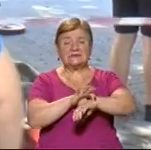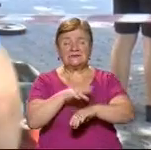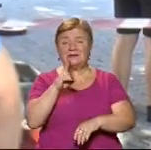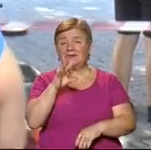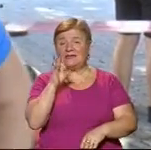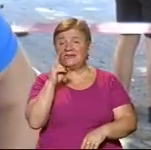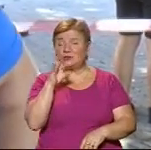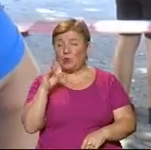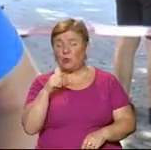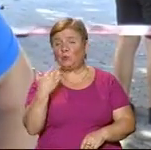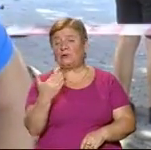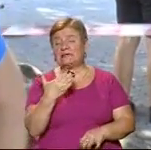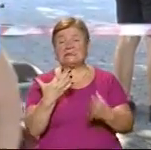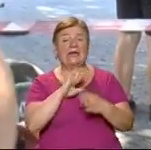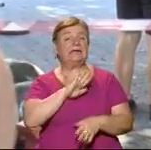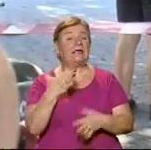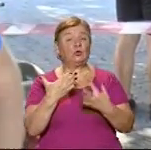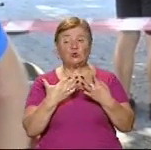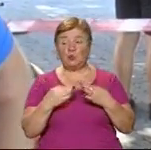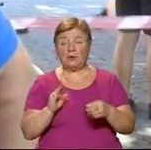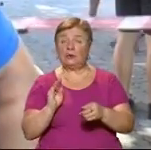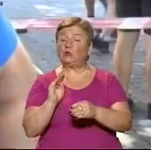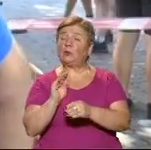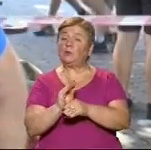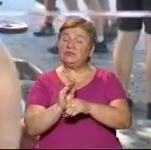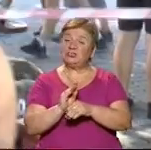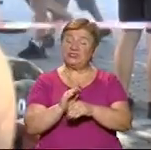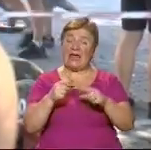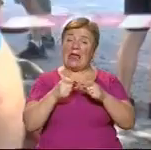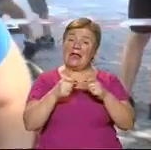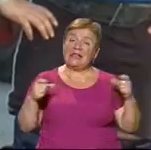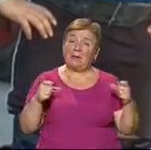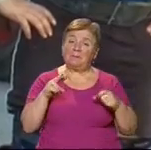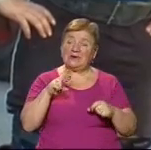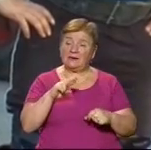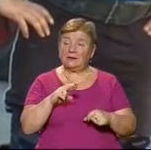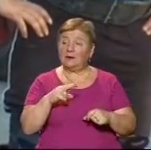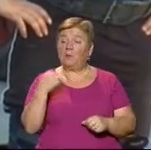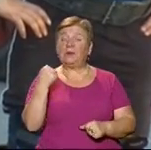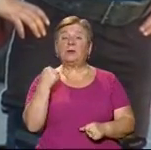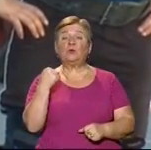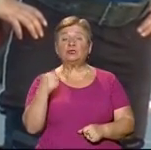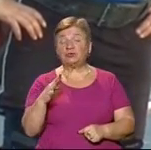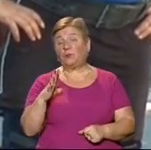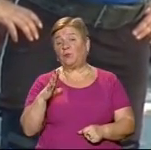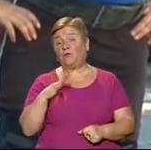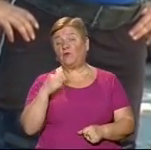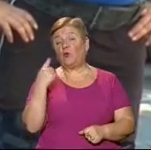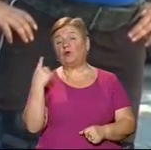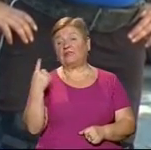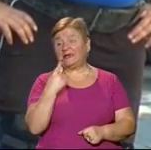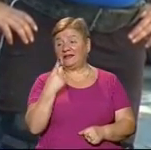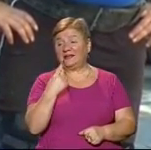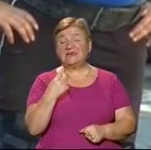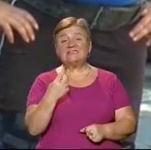ці знаряди, тому що в нас не дозволені допоміжні лямки і так далі Више чисто магнезі Переможцем серед п'яти учасників став Володимир